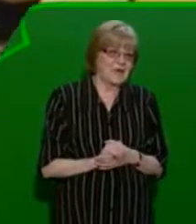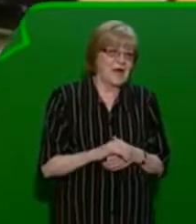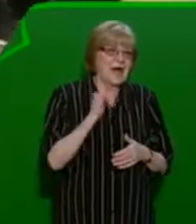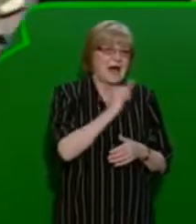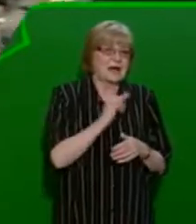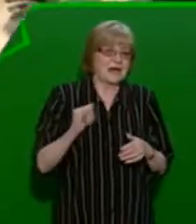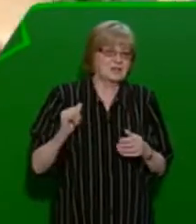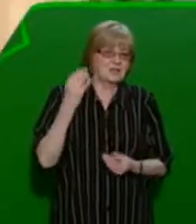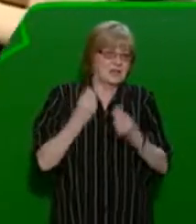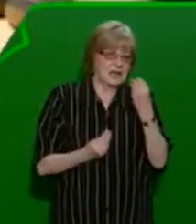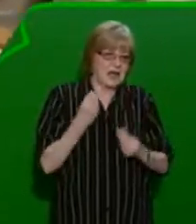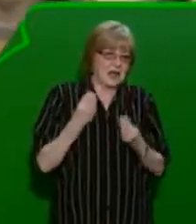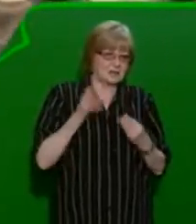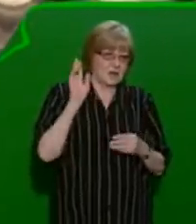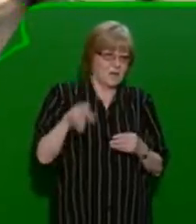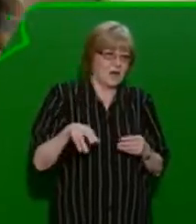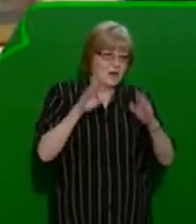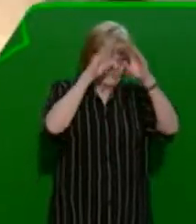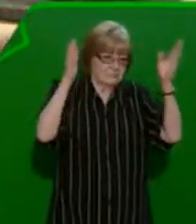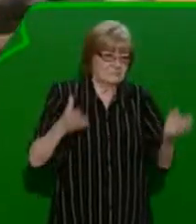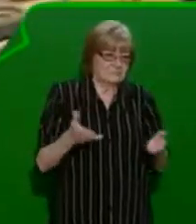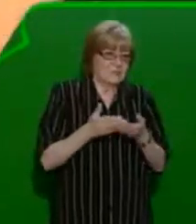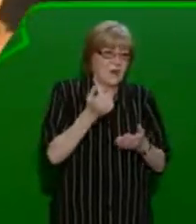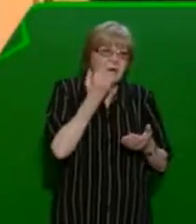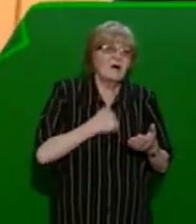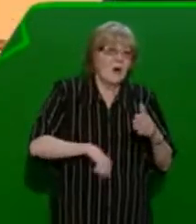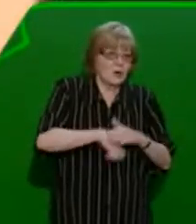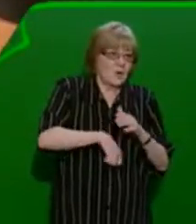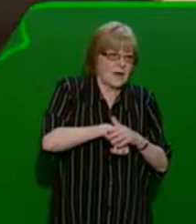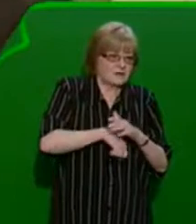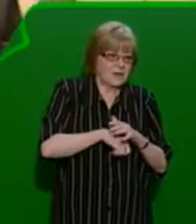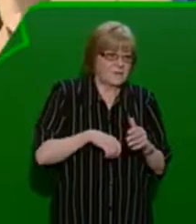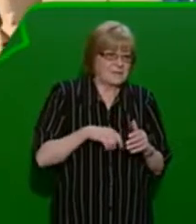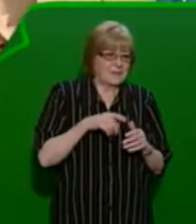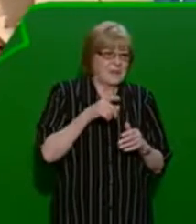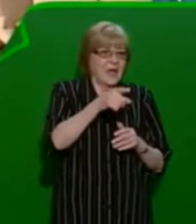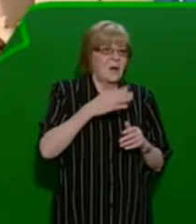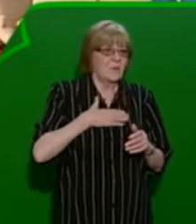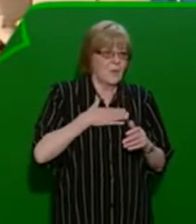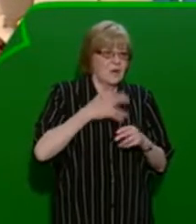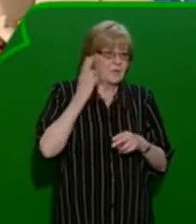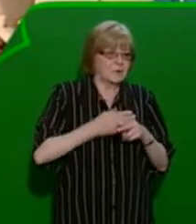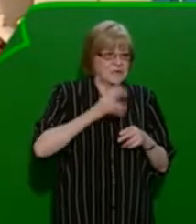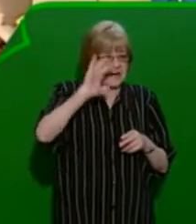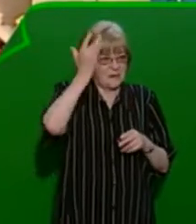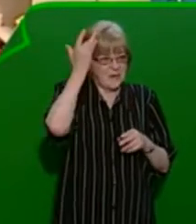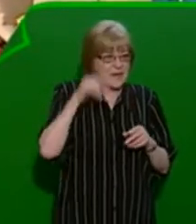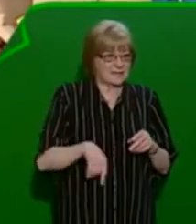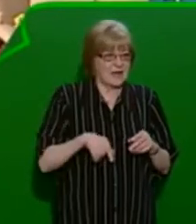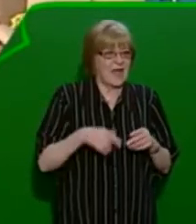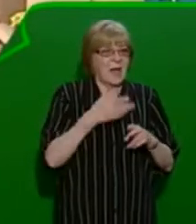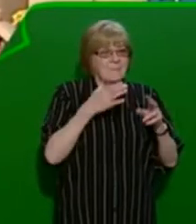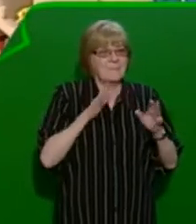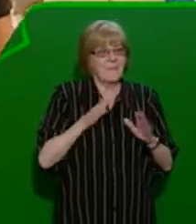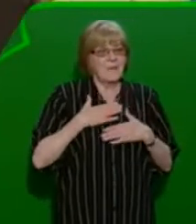Každý hráč má fok s kopačkama, tady zrovna koukáme na devítku, které mi tady zůstala, to moje poslední památka na tuhle kabinu,